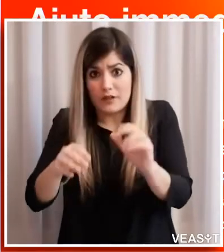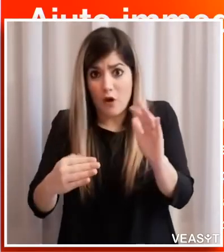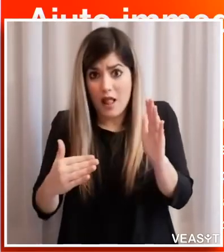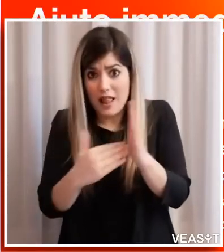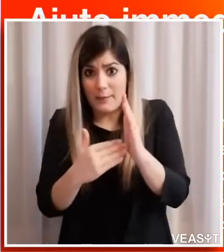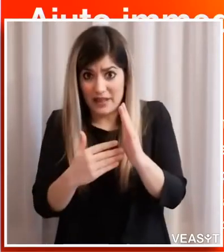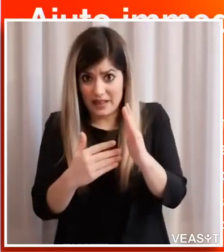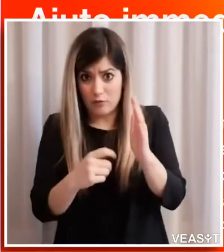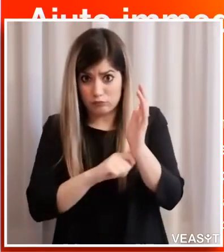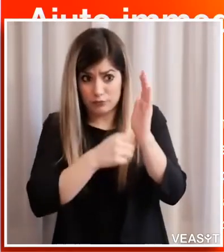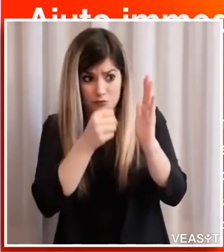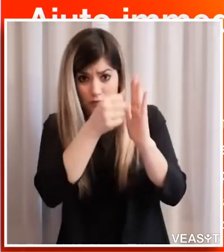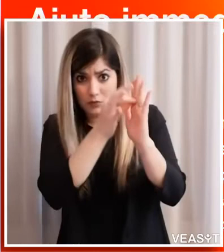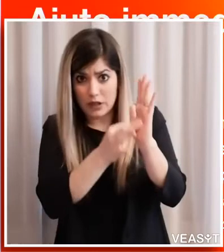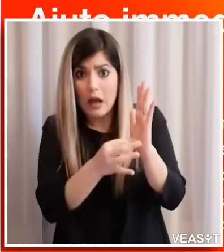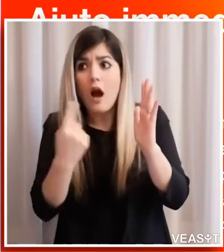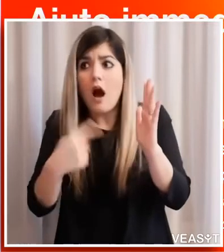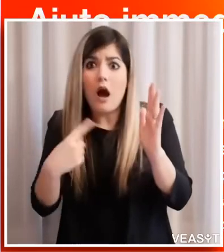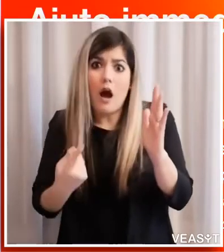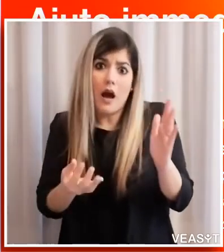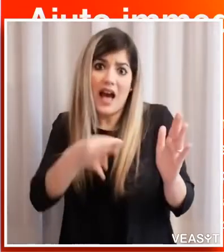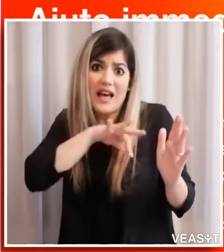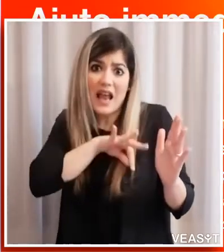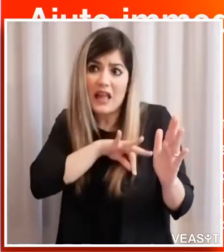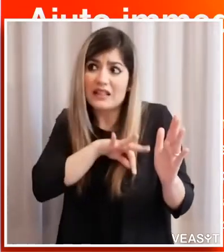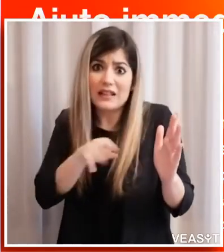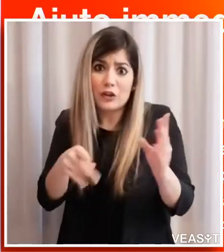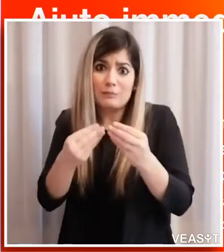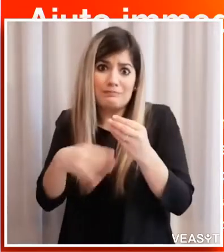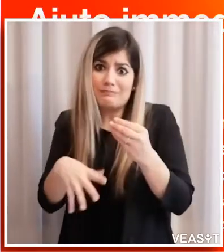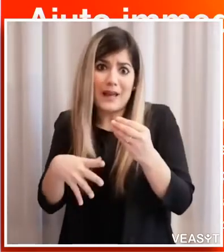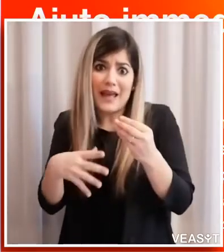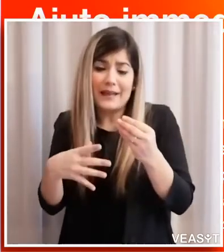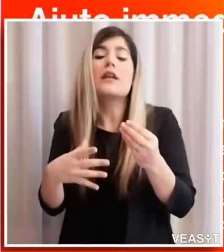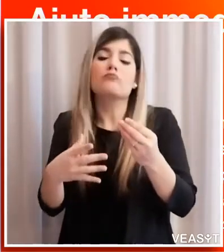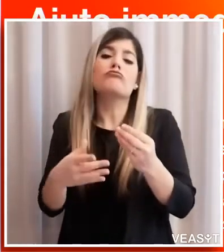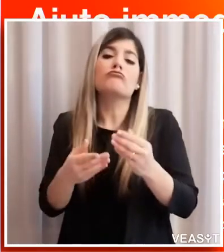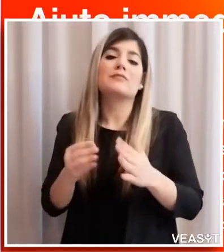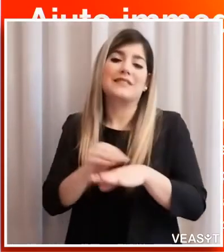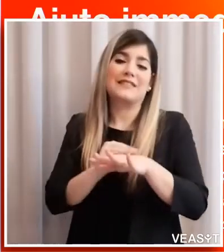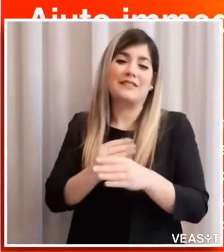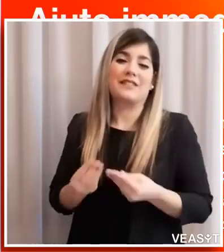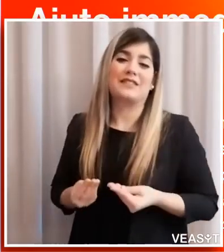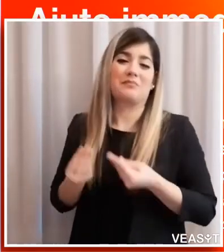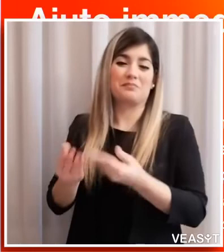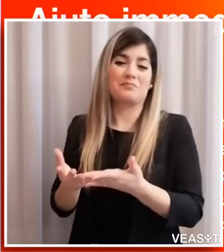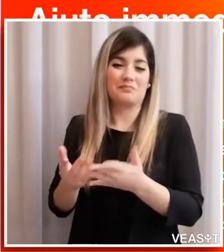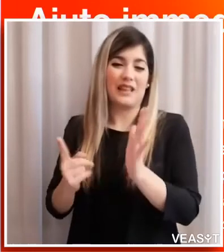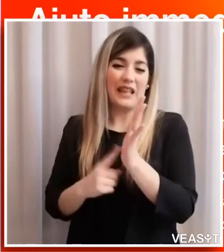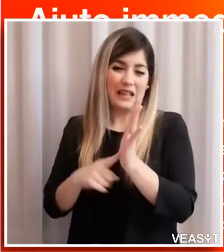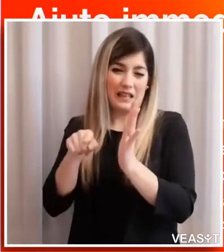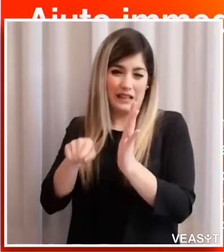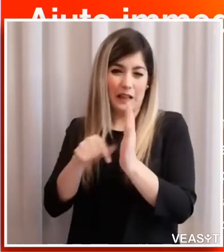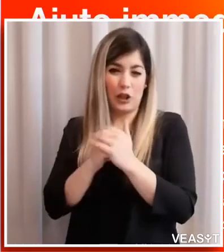previste con conseguente perdita anche del reddito derivante da tale attività. La durata